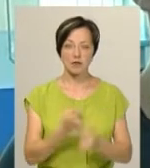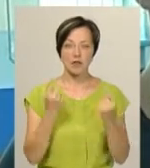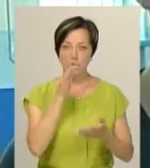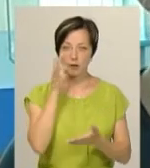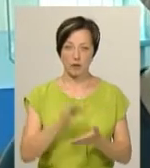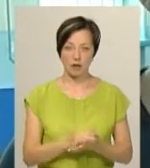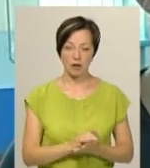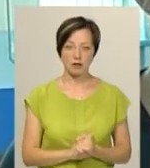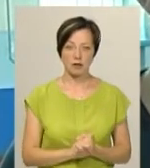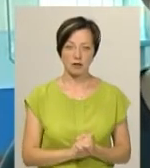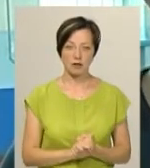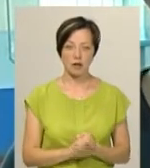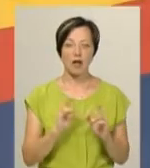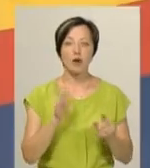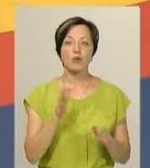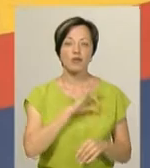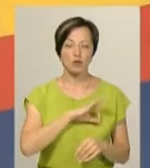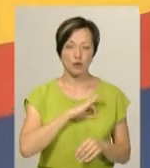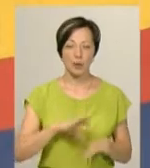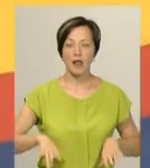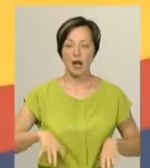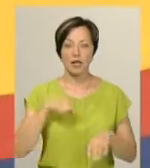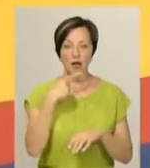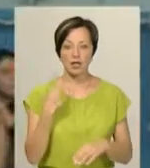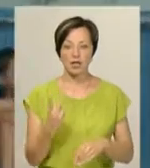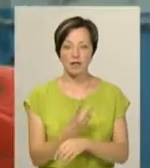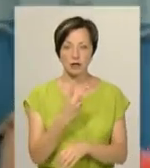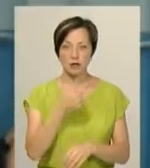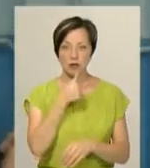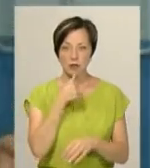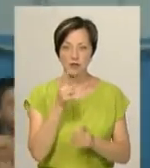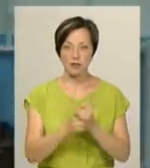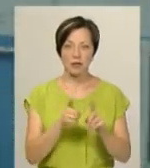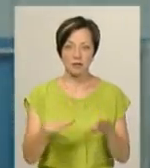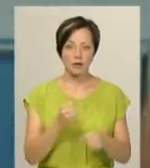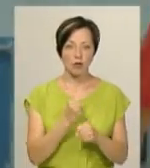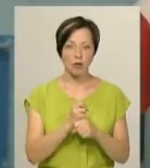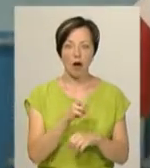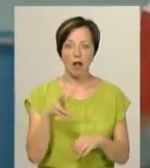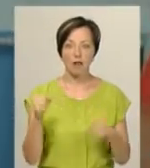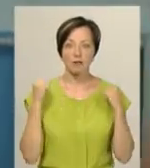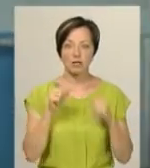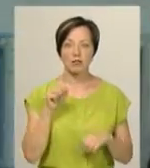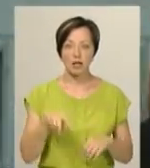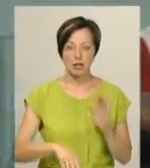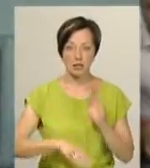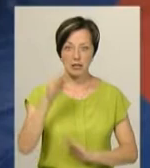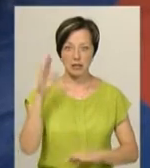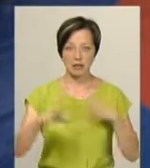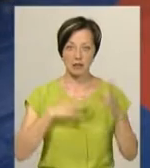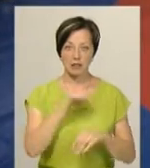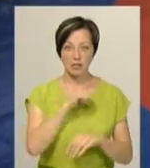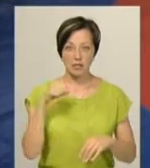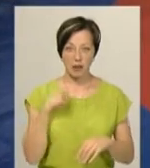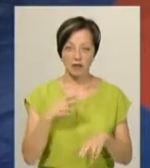відповідальність, як вона її буде використовувати. Олег Рудич каже, двічі пробував змінити місце роботи, але спортивний зал, в якому з дитинства тренувався